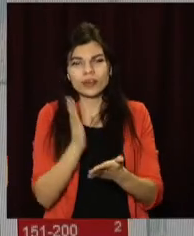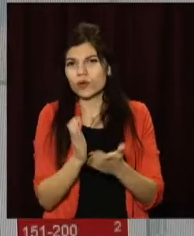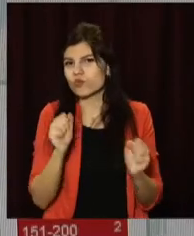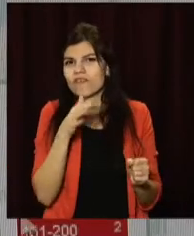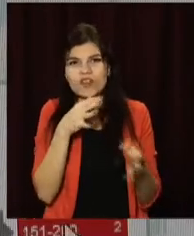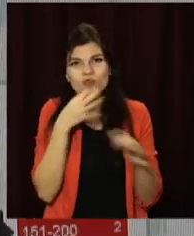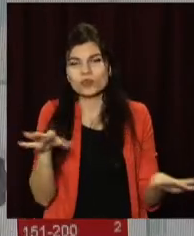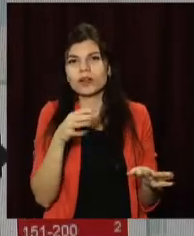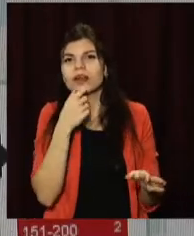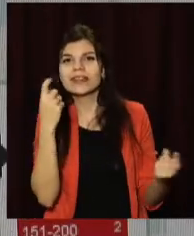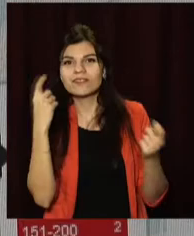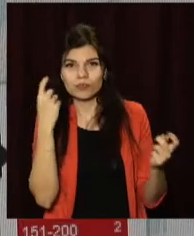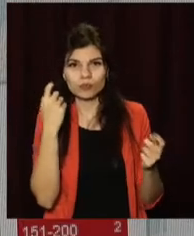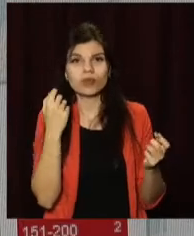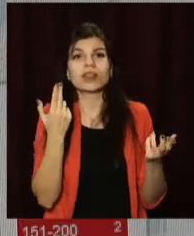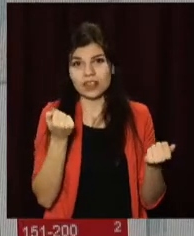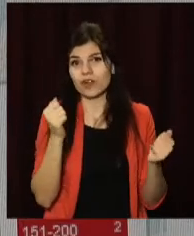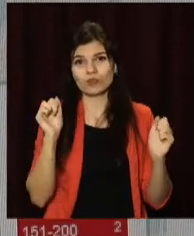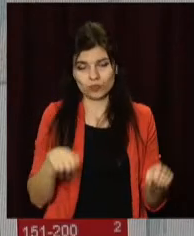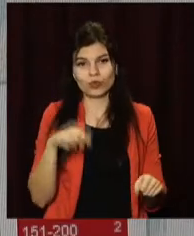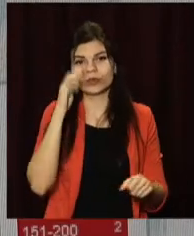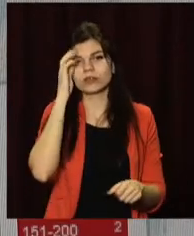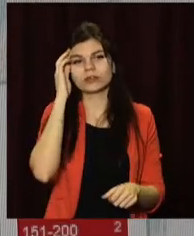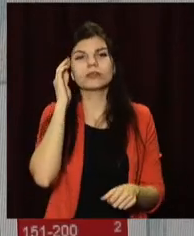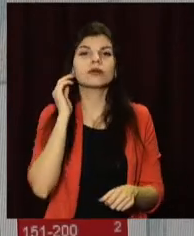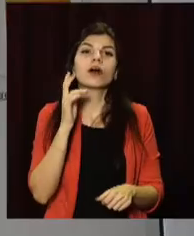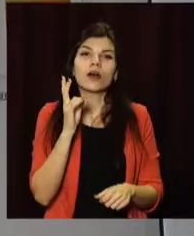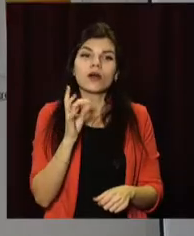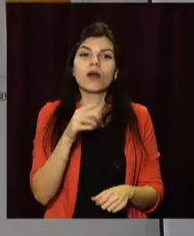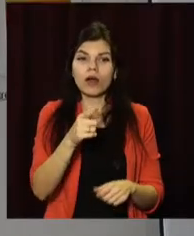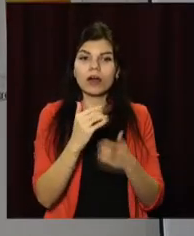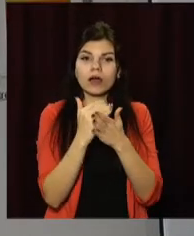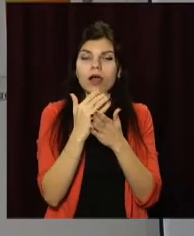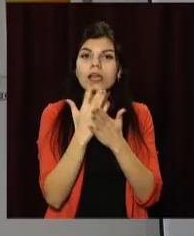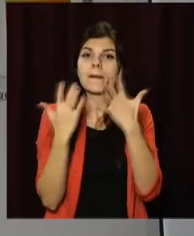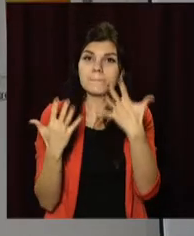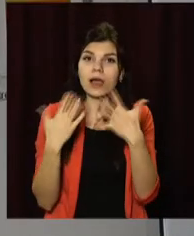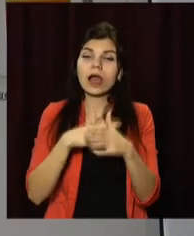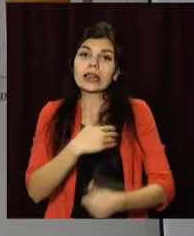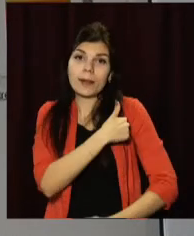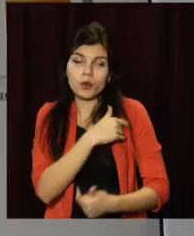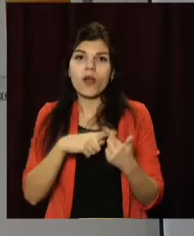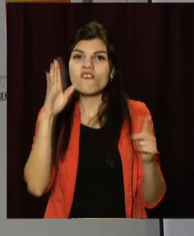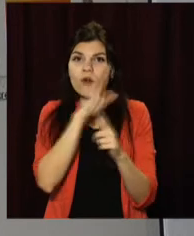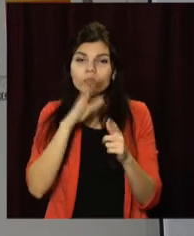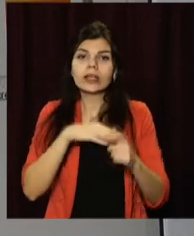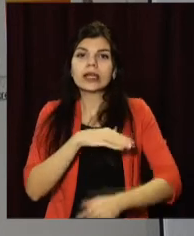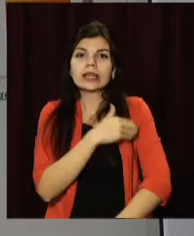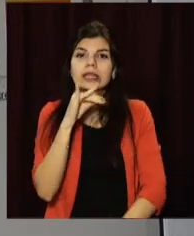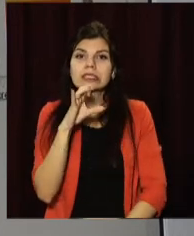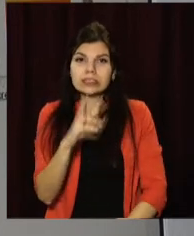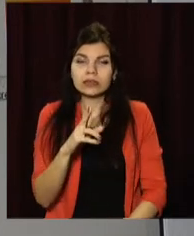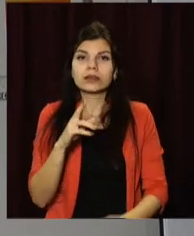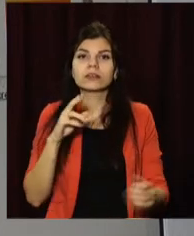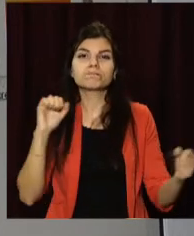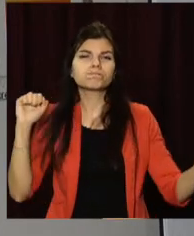може будь-якою миттю переглянути інформацію своєї станції дослідження якості повітря. Вона вимірює п'ять показників – температуру, вологість, тиск. І